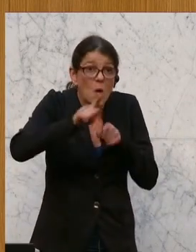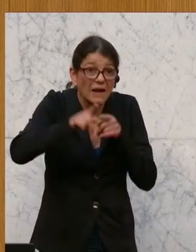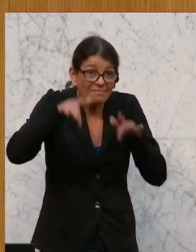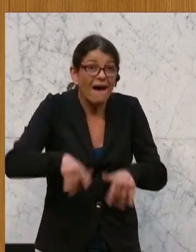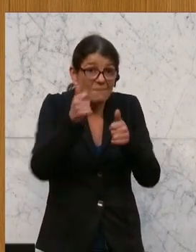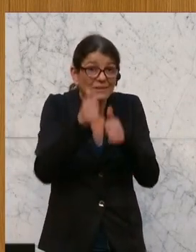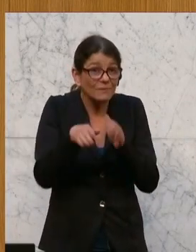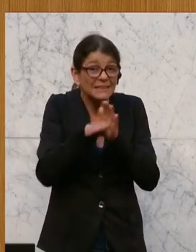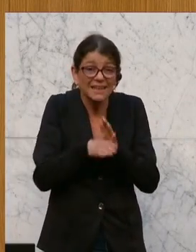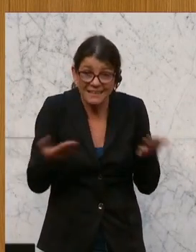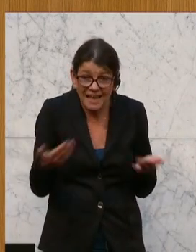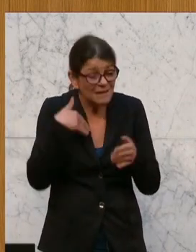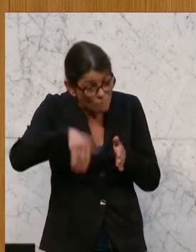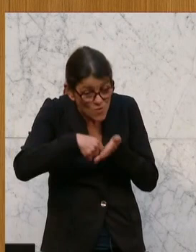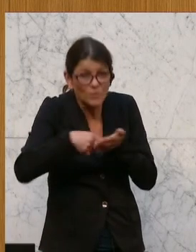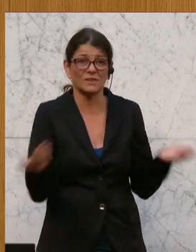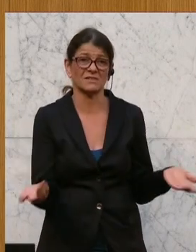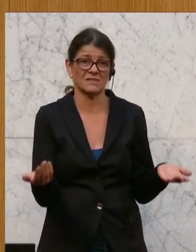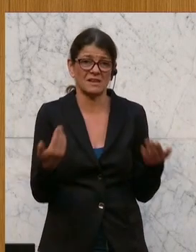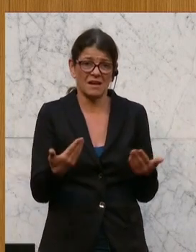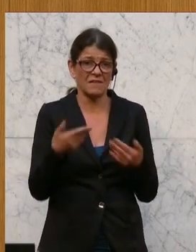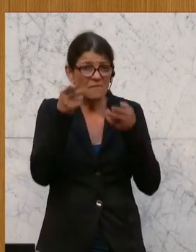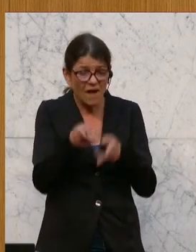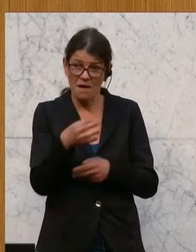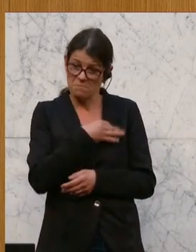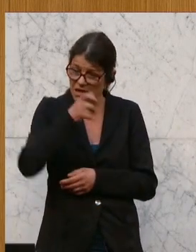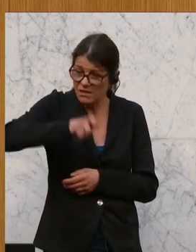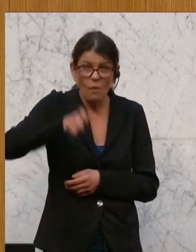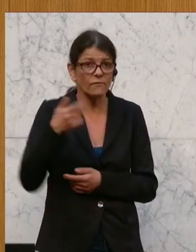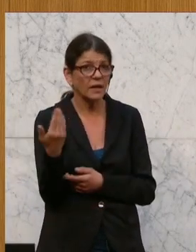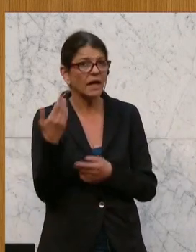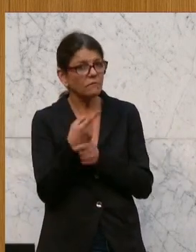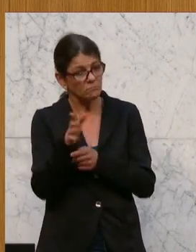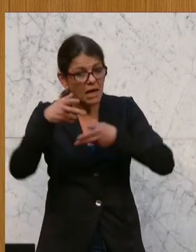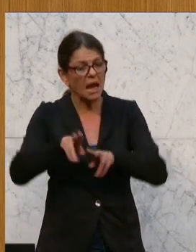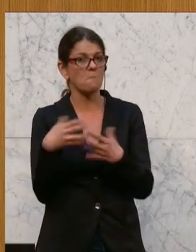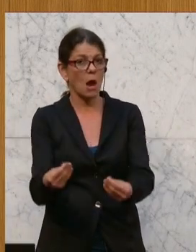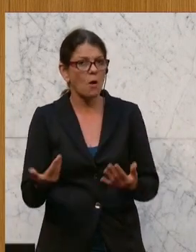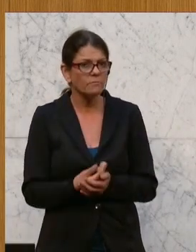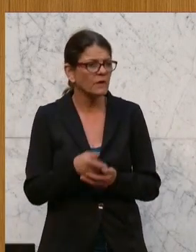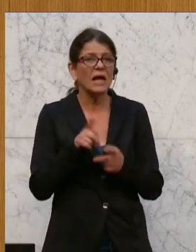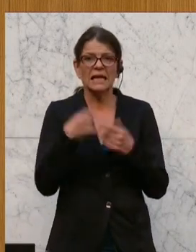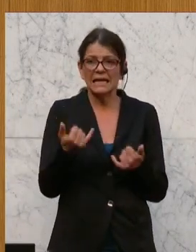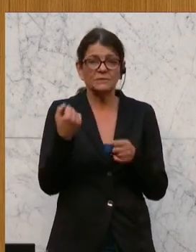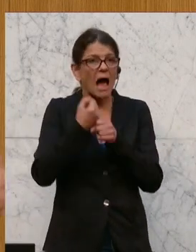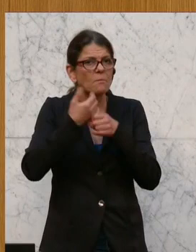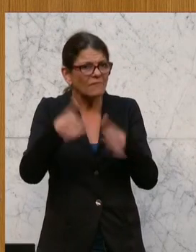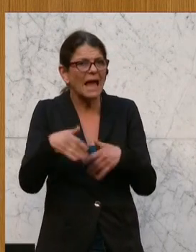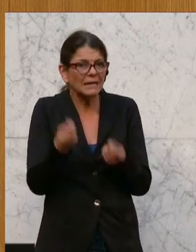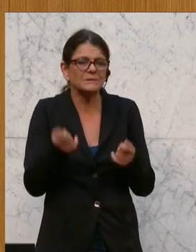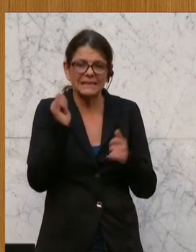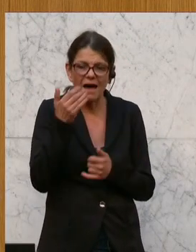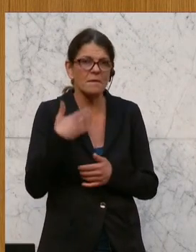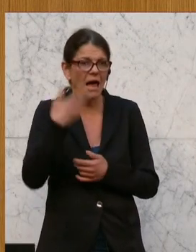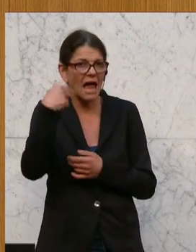Insolvenzgesetz, die wir auch schließen müssen, dass wirklich die Betroffenen all zu ihren Rechten kommen. Und auch wenn jetzt Jobs frei sind, lieber